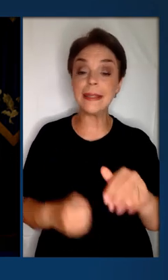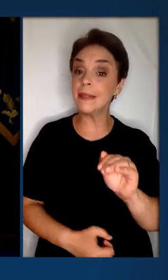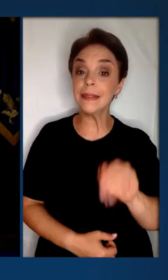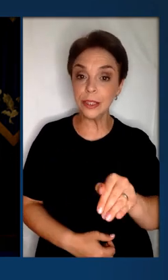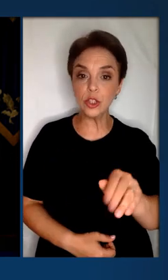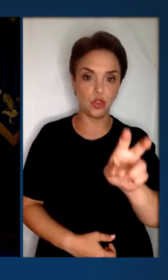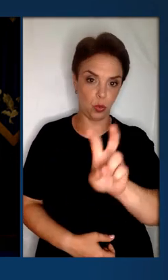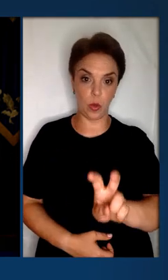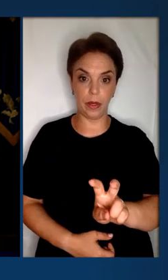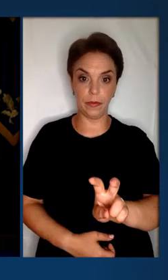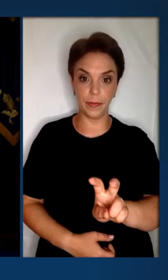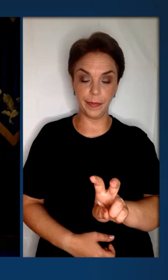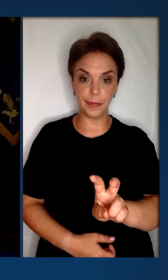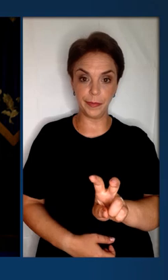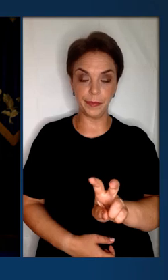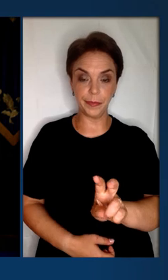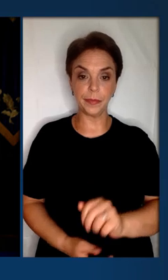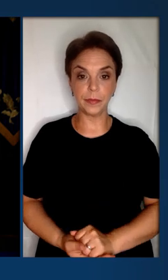15 тисяч доларів.